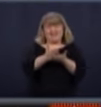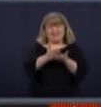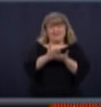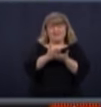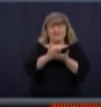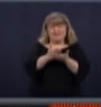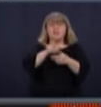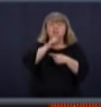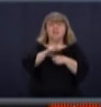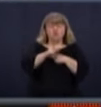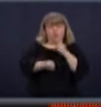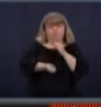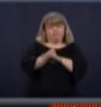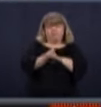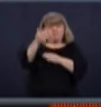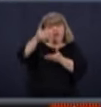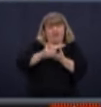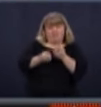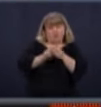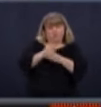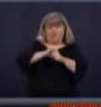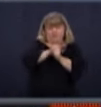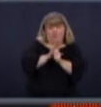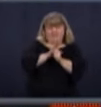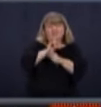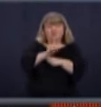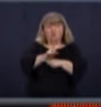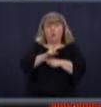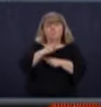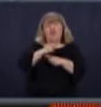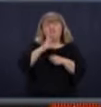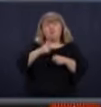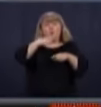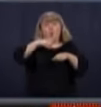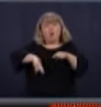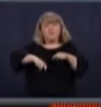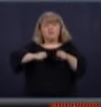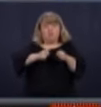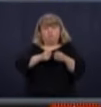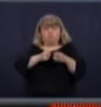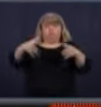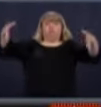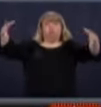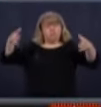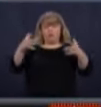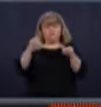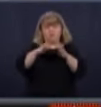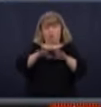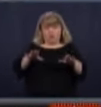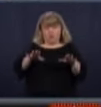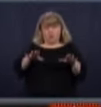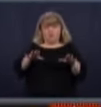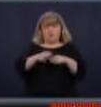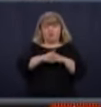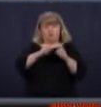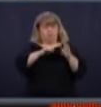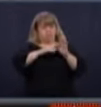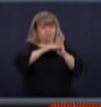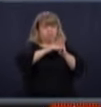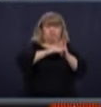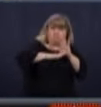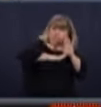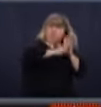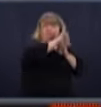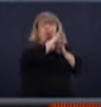pas de nouveaux cas. Là, ce qu'on aimerait, c'est éviter une augmentation de façon importante puis créer une vague, mais il va y en avoir une autre